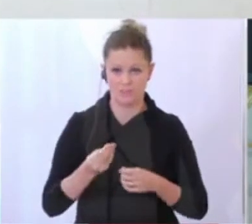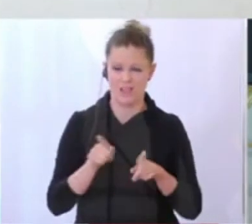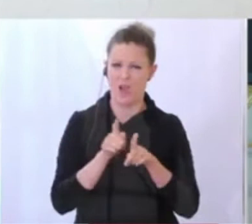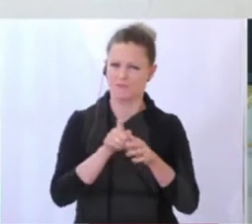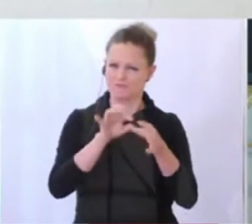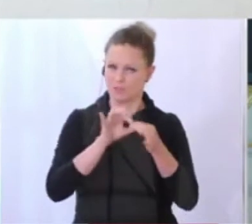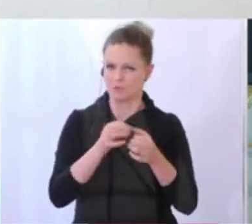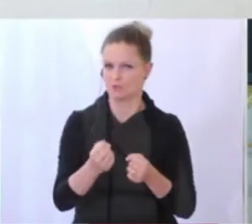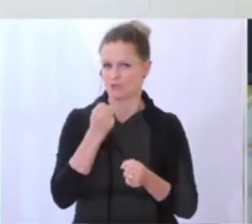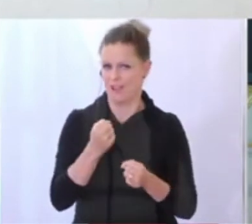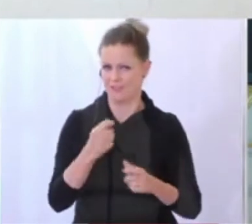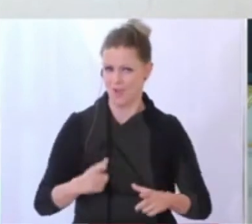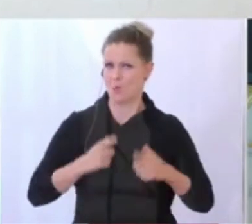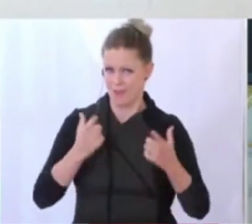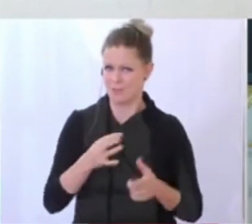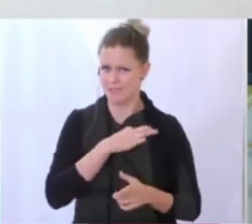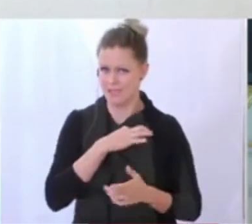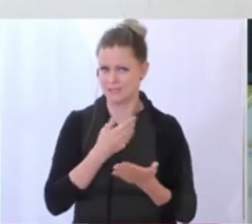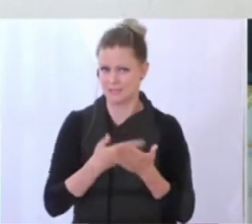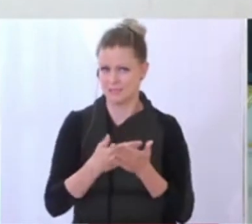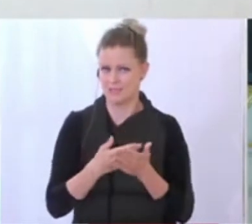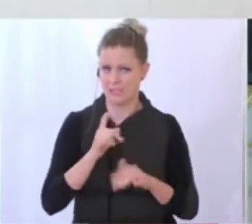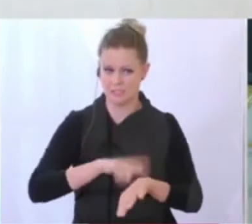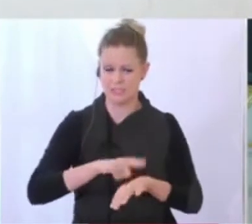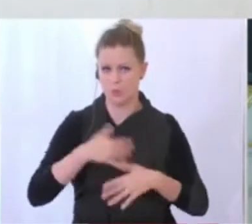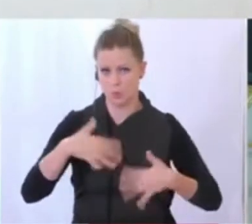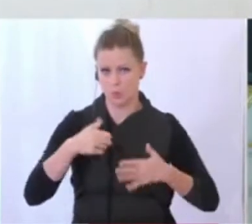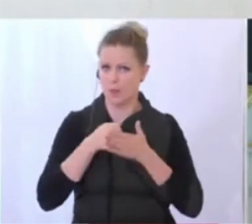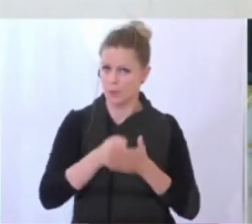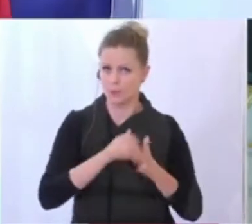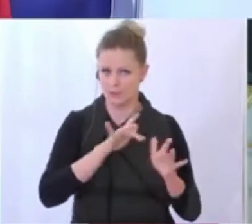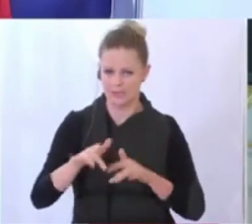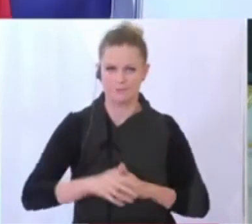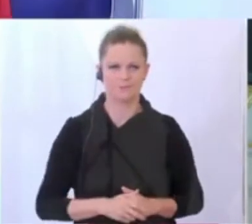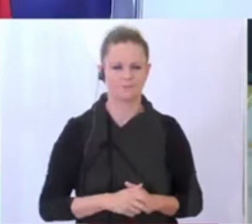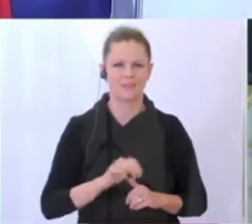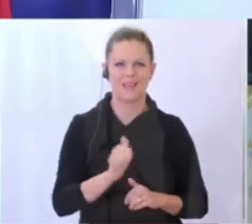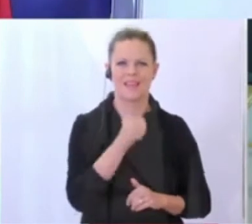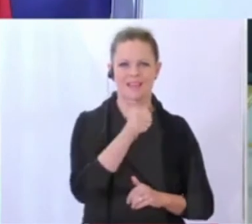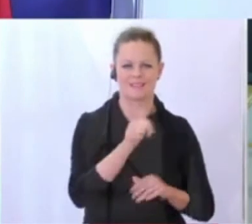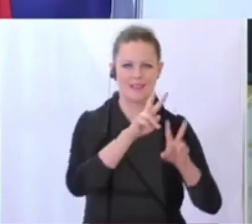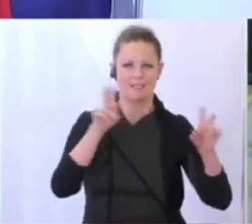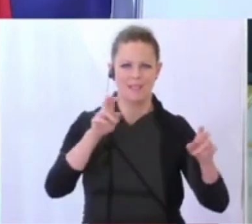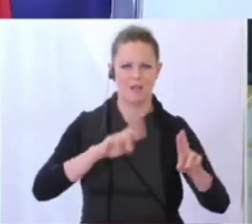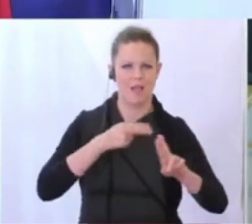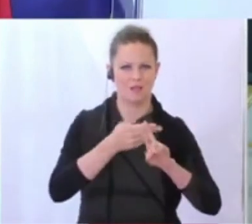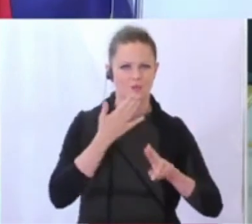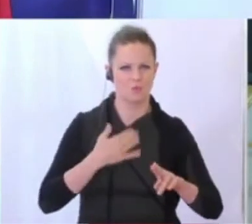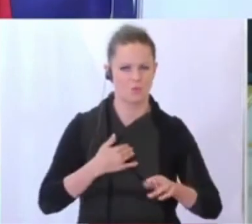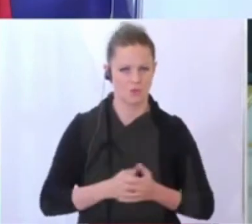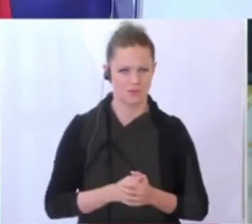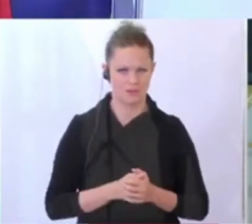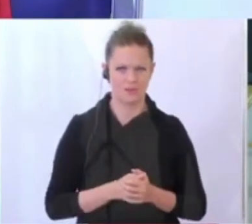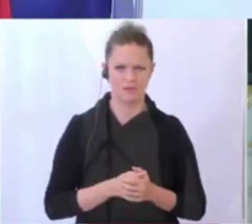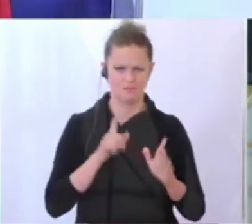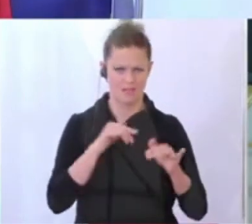sehr massiv um Existenzen und da drängt ja die Zeit. Danke. Ich darf vielleicht zur ersten Frage kurz etwas sagen, um da